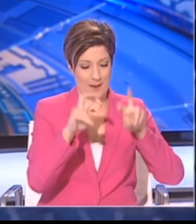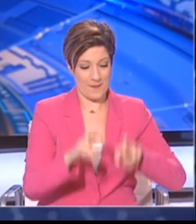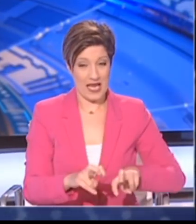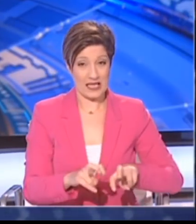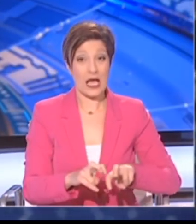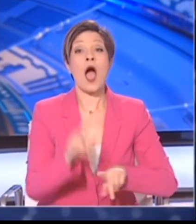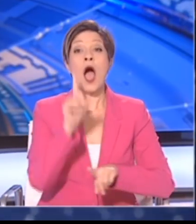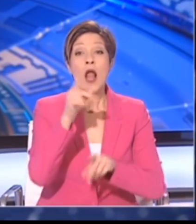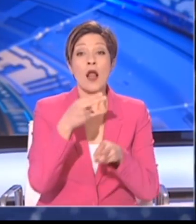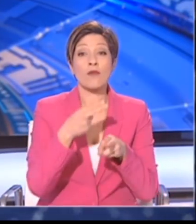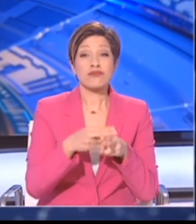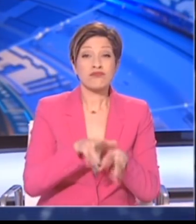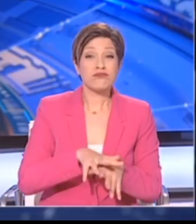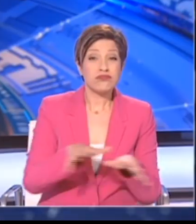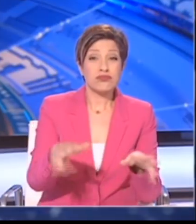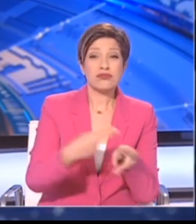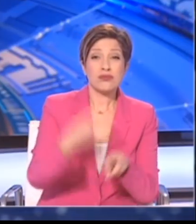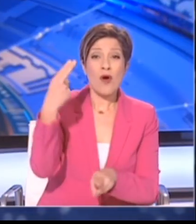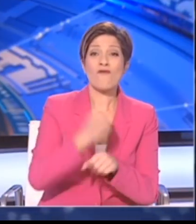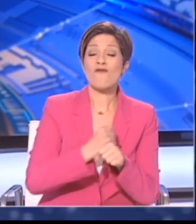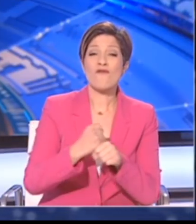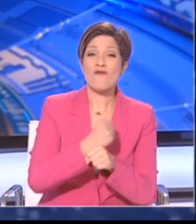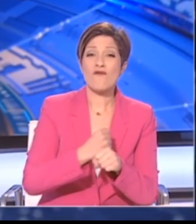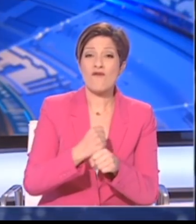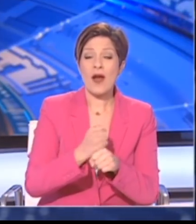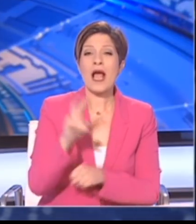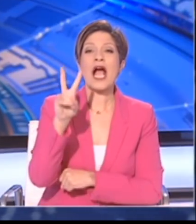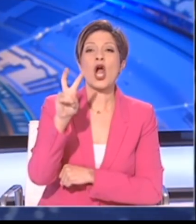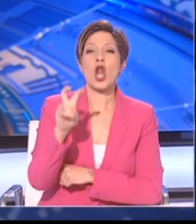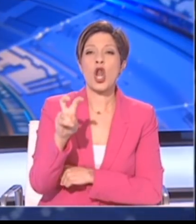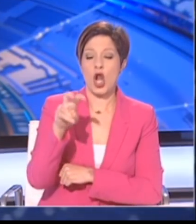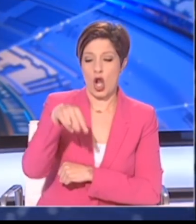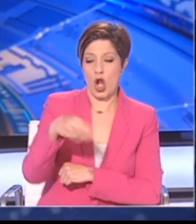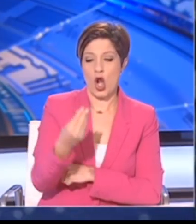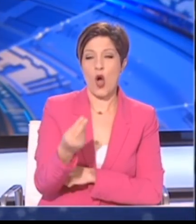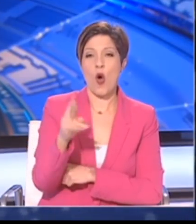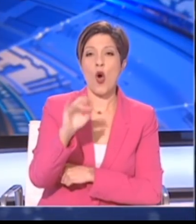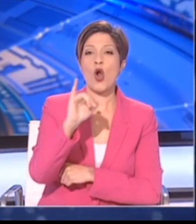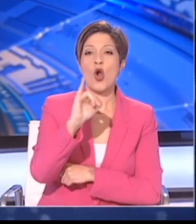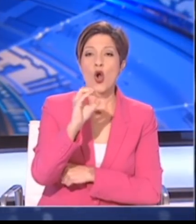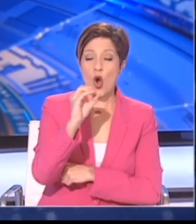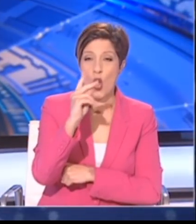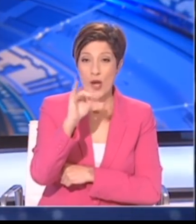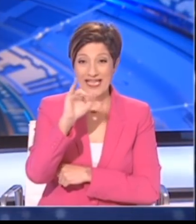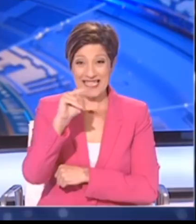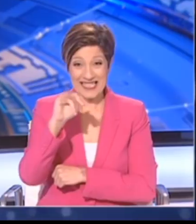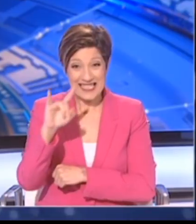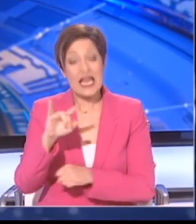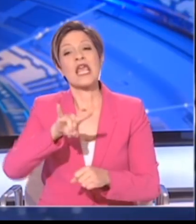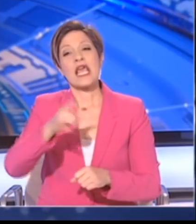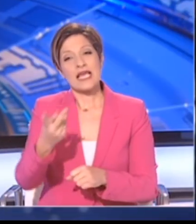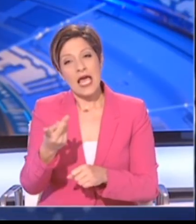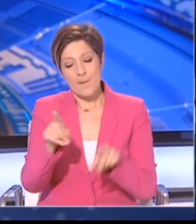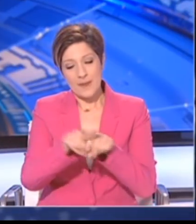πιο ευραίως γενικά φάρμακα χρησιμοποιούμενα αυτή τη στιγμή είναι η χλωροκίνη και η υδρόξιχλωροκίνη. Οι οδηγίες